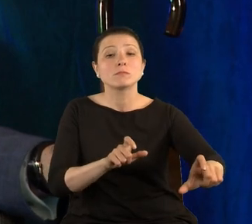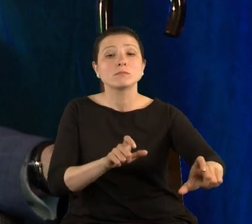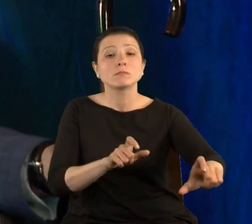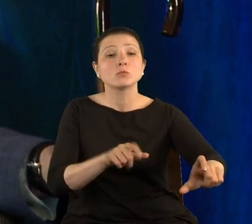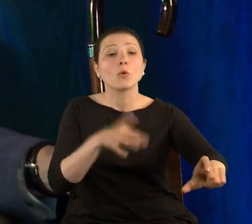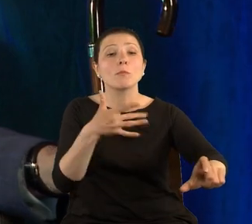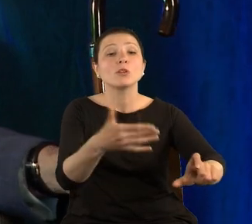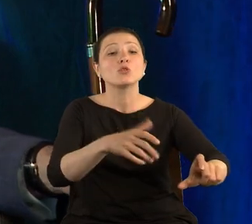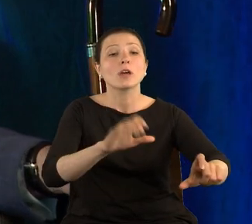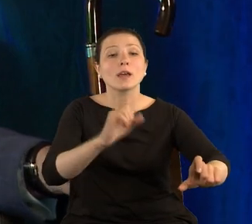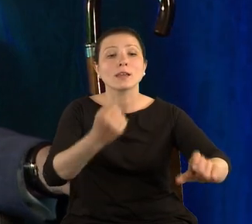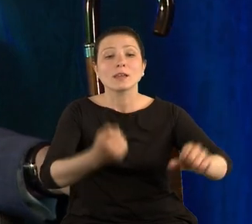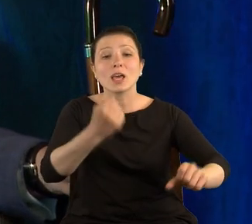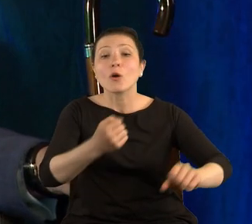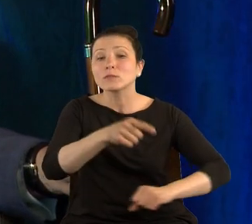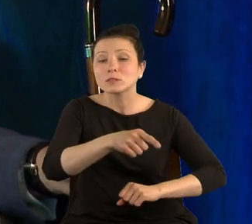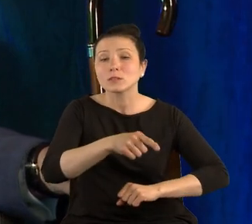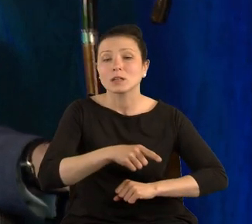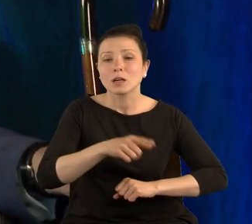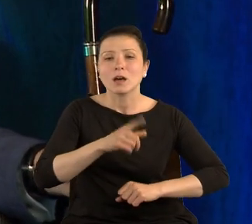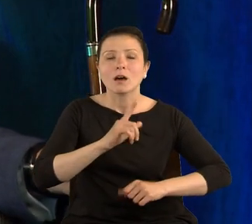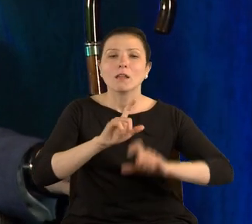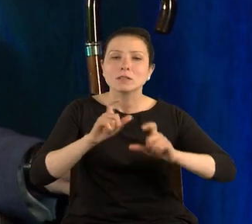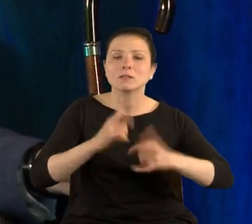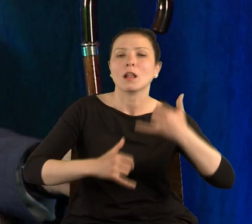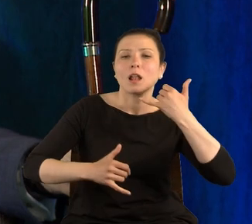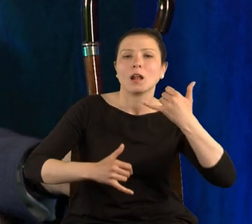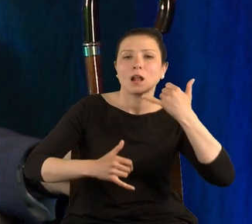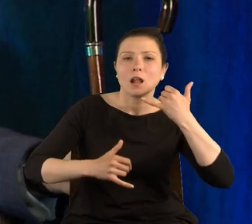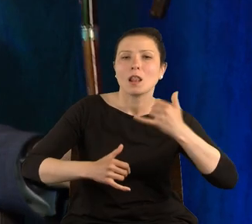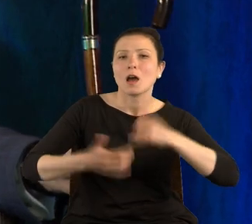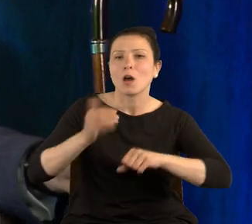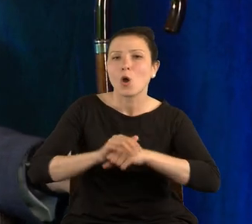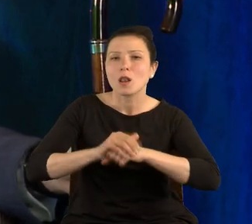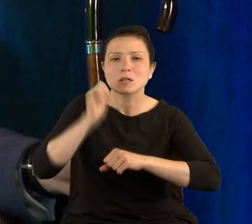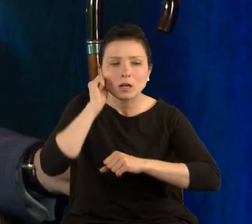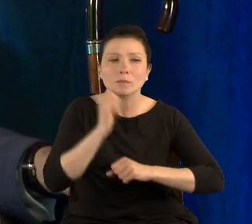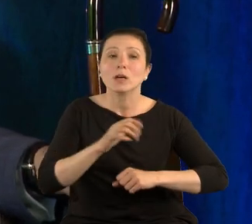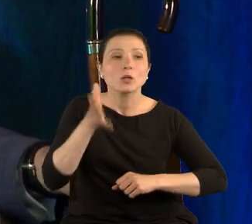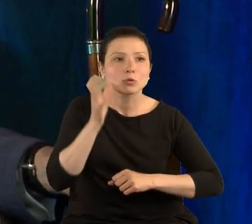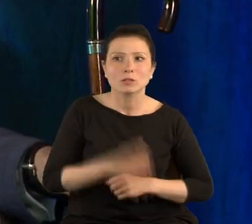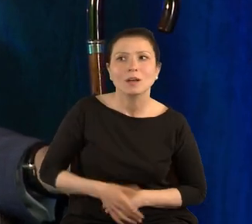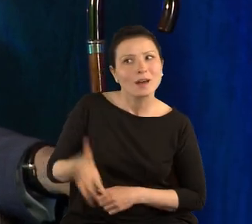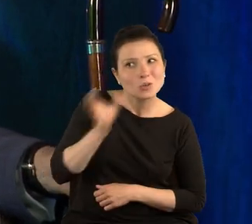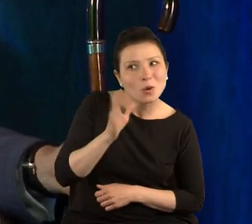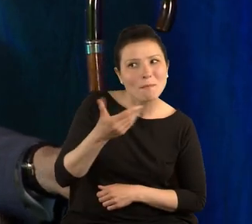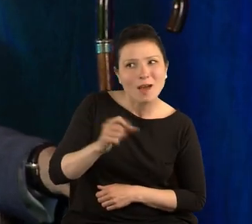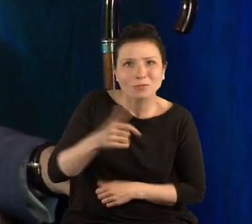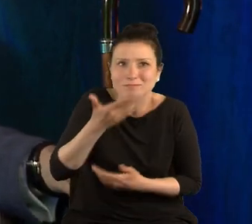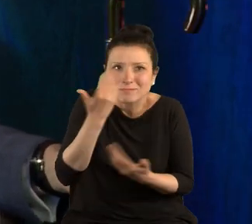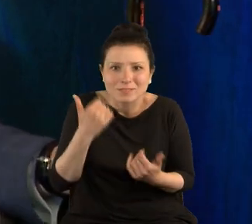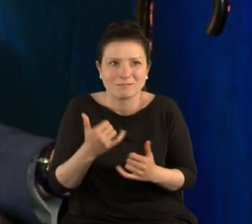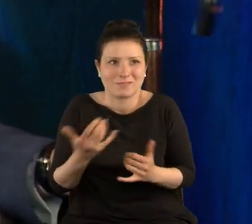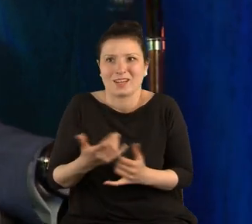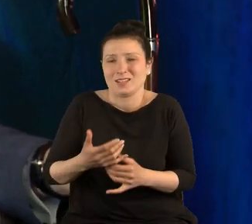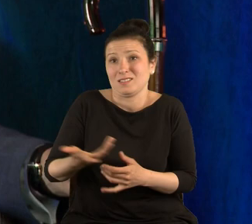kierowcy, która non-stop w międzyczasie rozmawiała z koleżanką i słyszę takie słowa. No słuchaj Marysia, no nie wiem, no jakaś